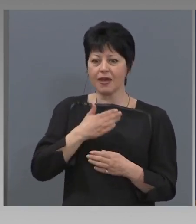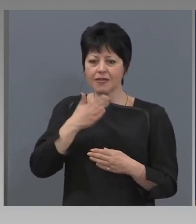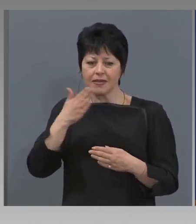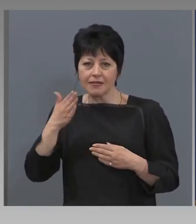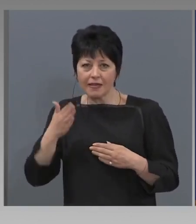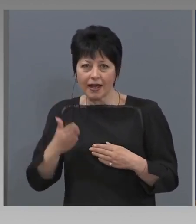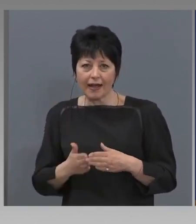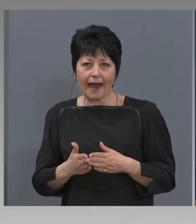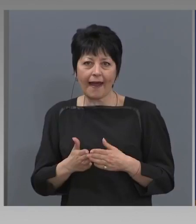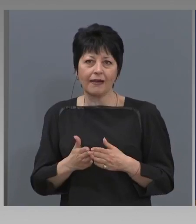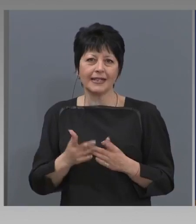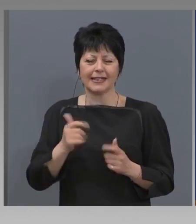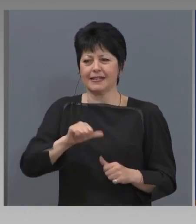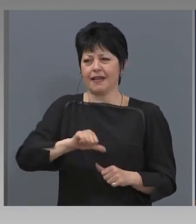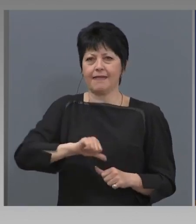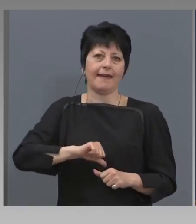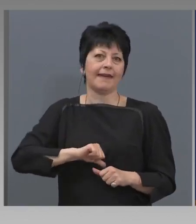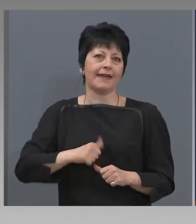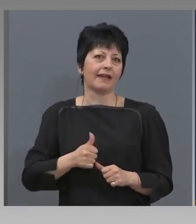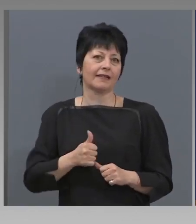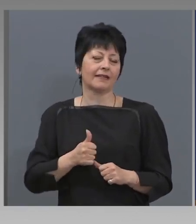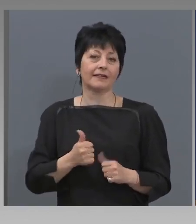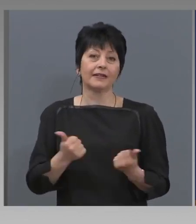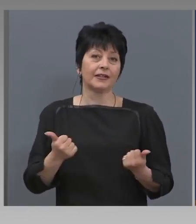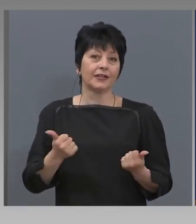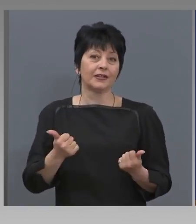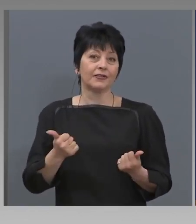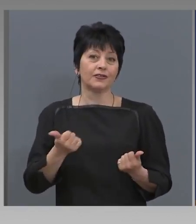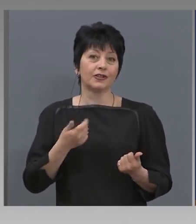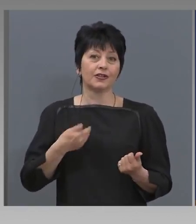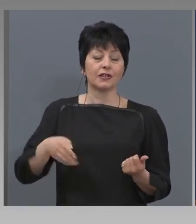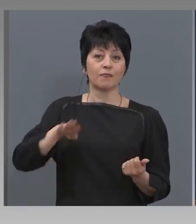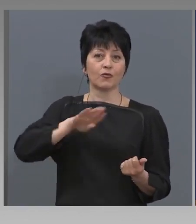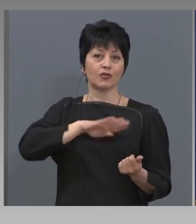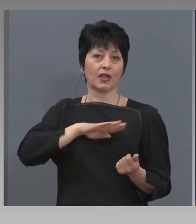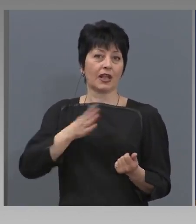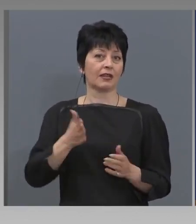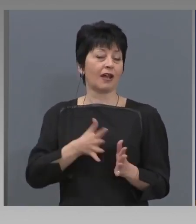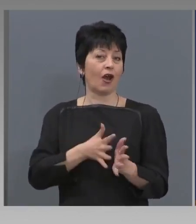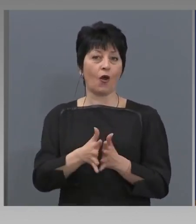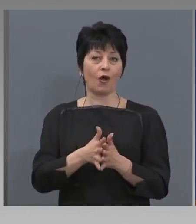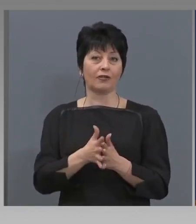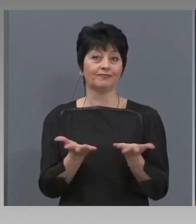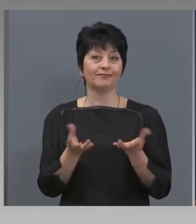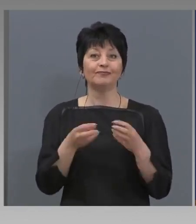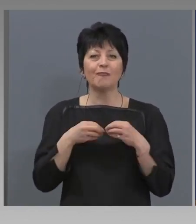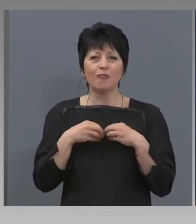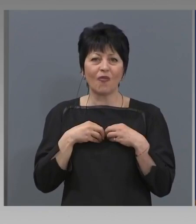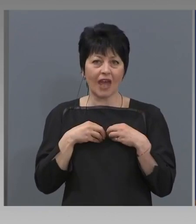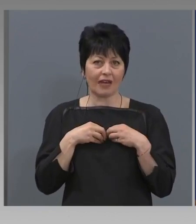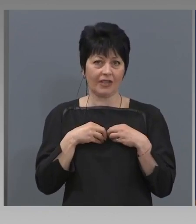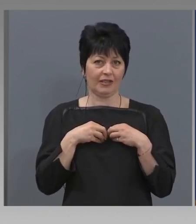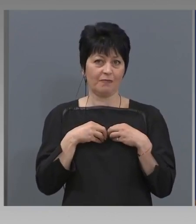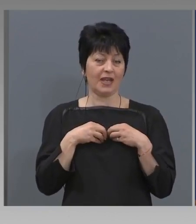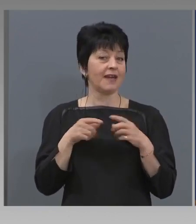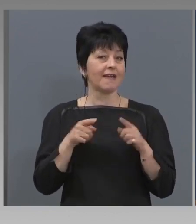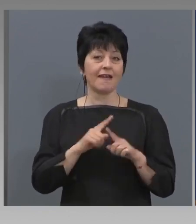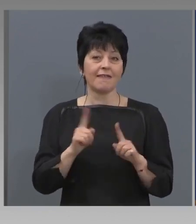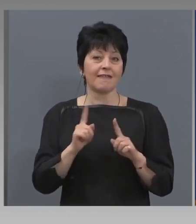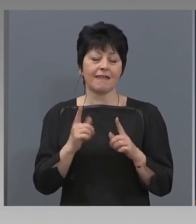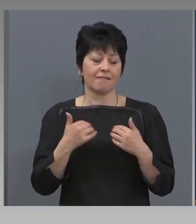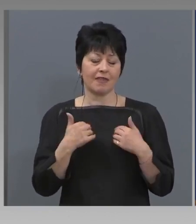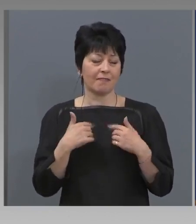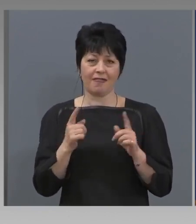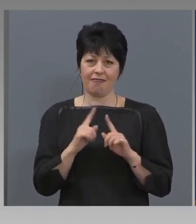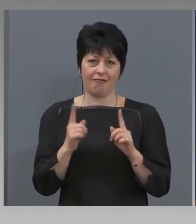ни е яд и да погинат хора. Повярвайте ми, не е, не ми е